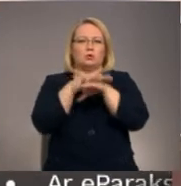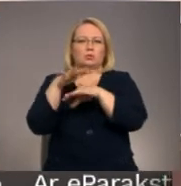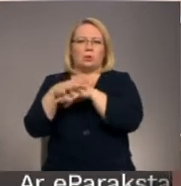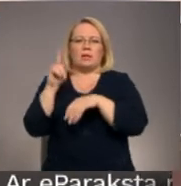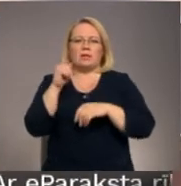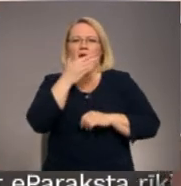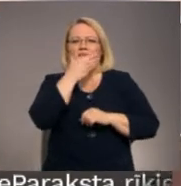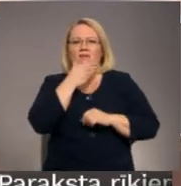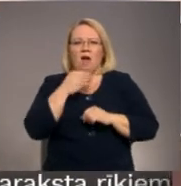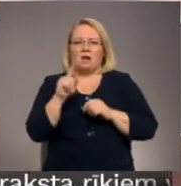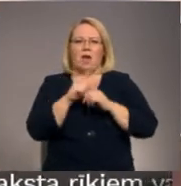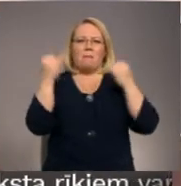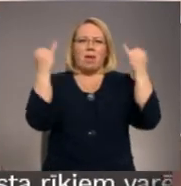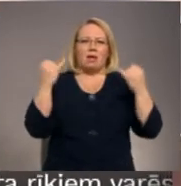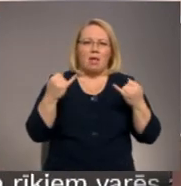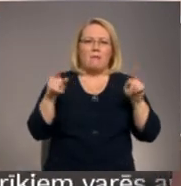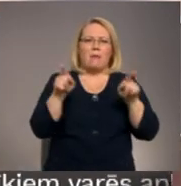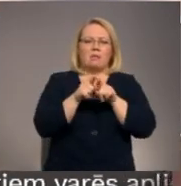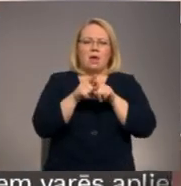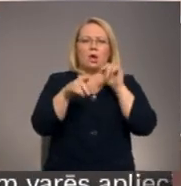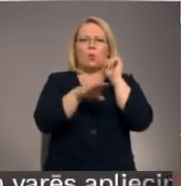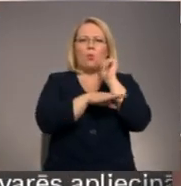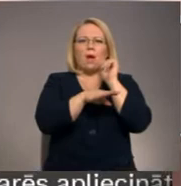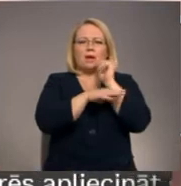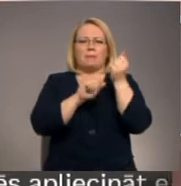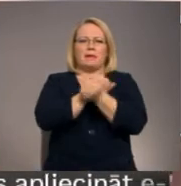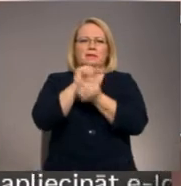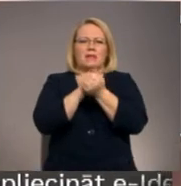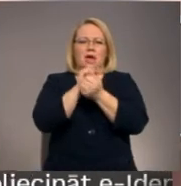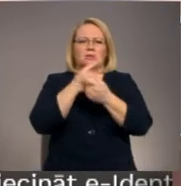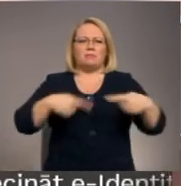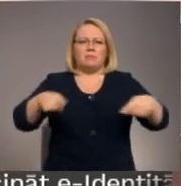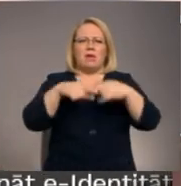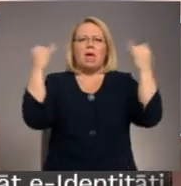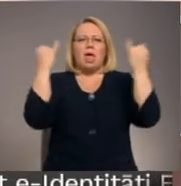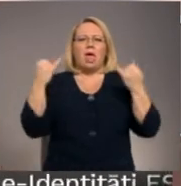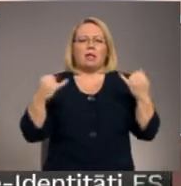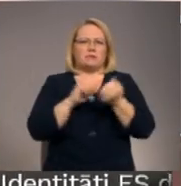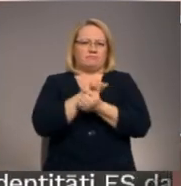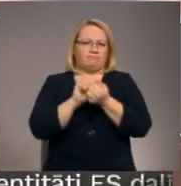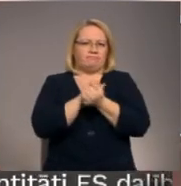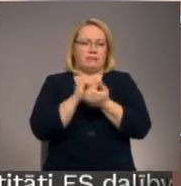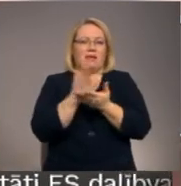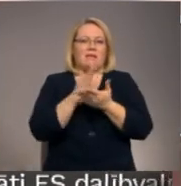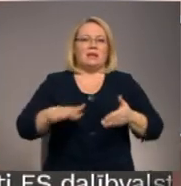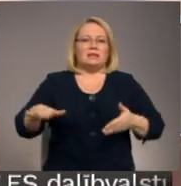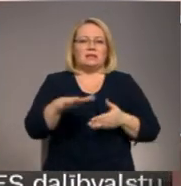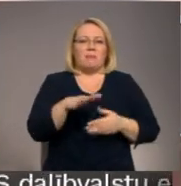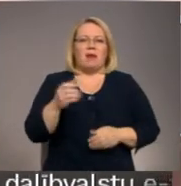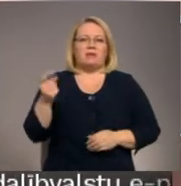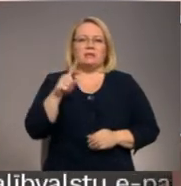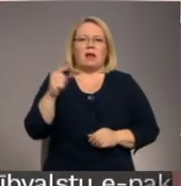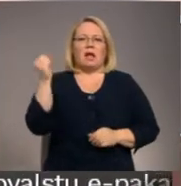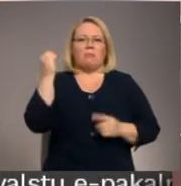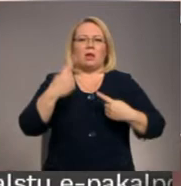novainātām vai pāraugušām iglēm, bet arī veseliem kukiem iznīcinot hektāriem egļu mežaudzes. Vīdz zemē visvairāk apdraudētās